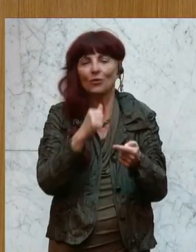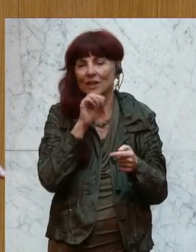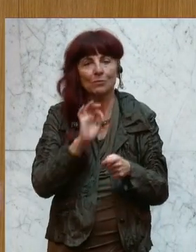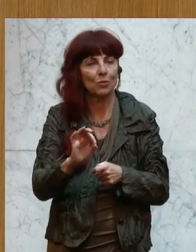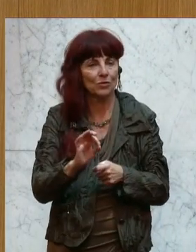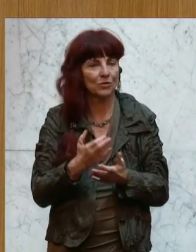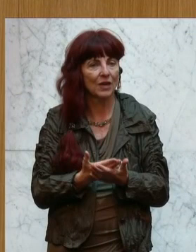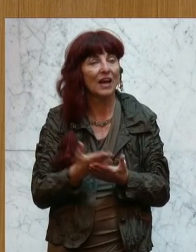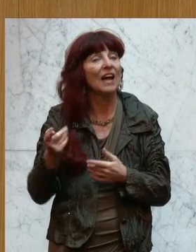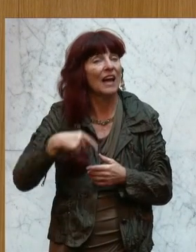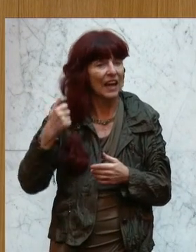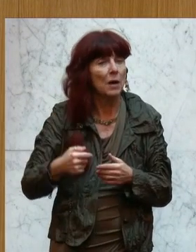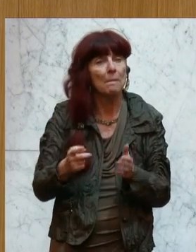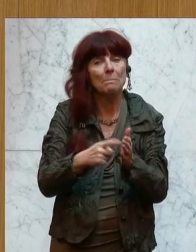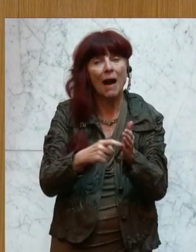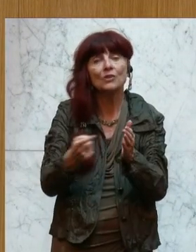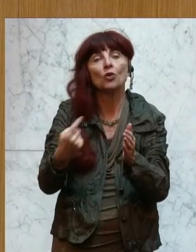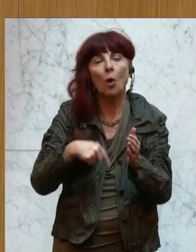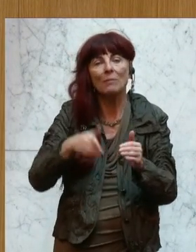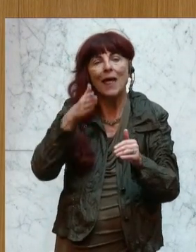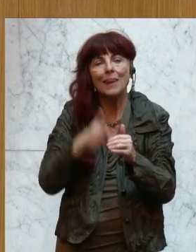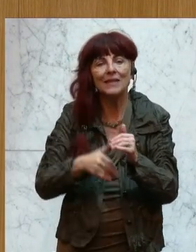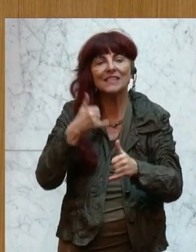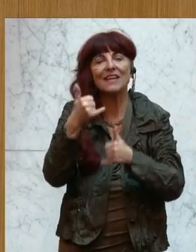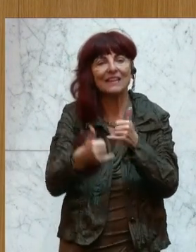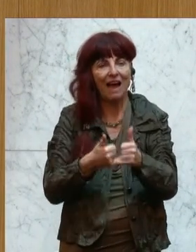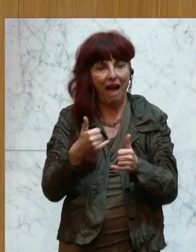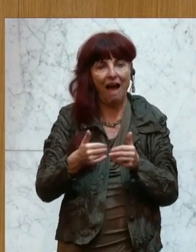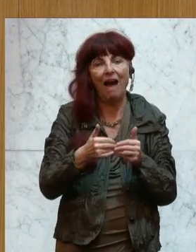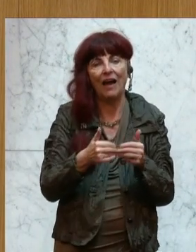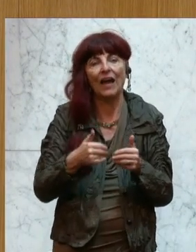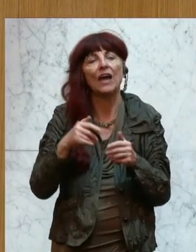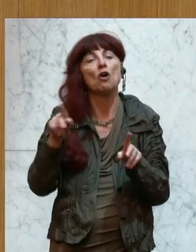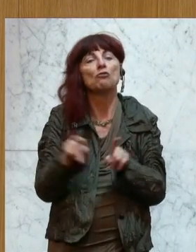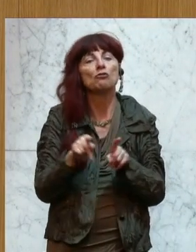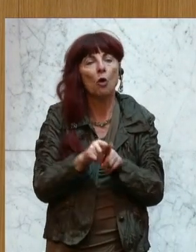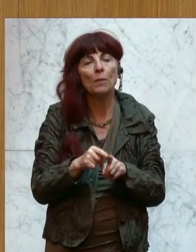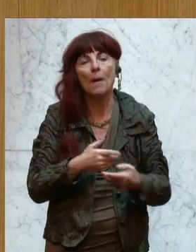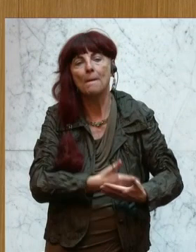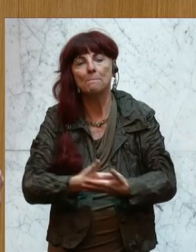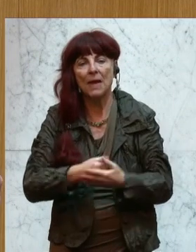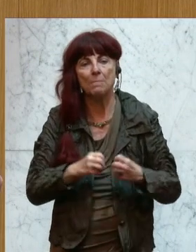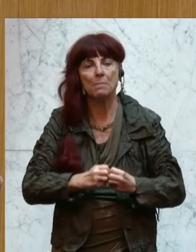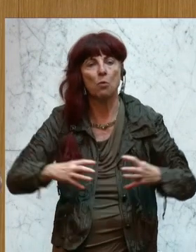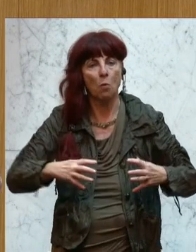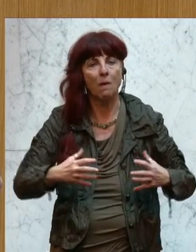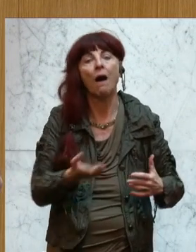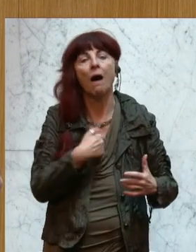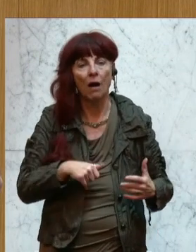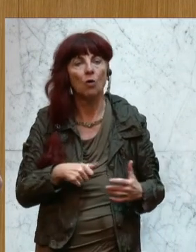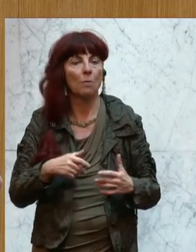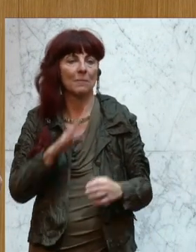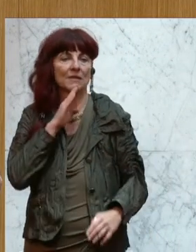letzten Jahrgänge der Babyboomer-Generation in Pension gehen. Dazu kommt dann, dass geburtenschwächere